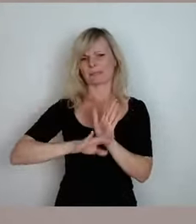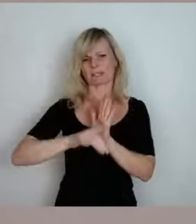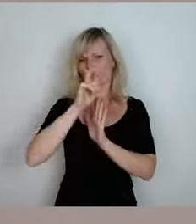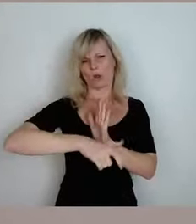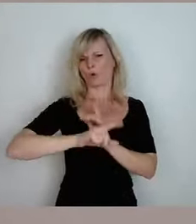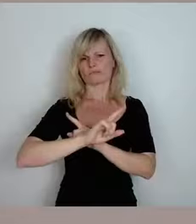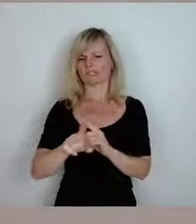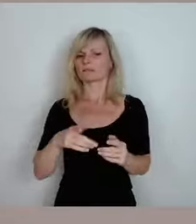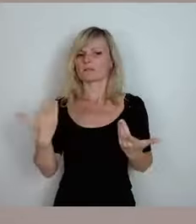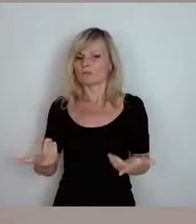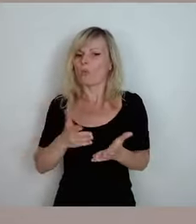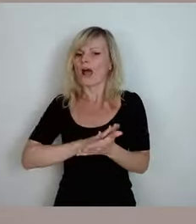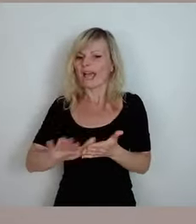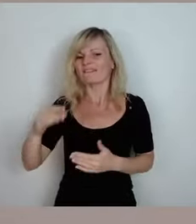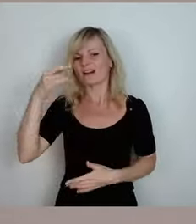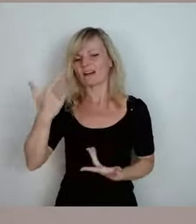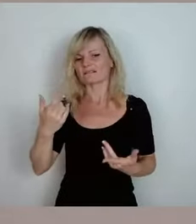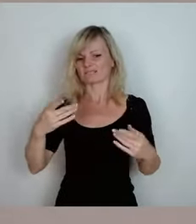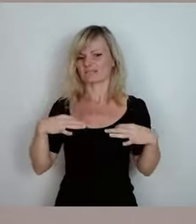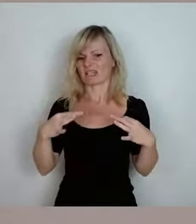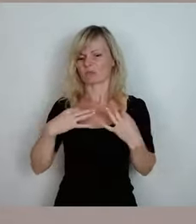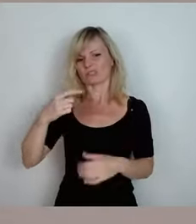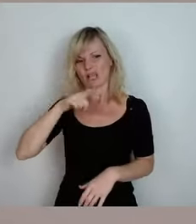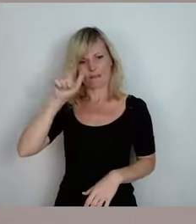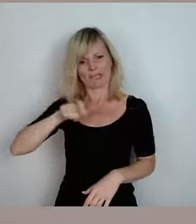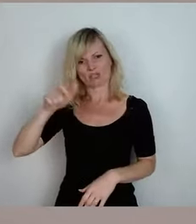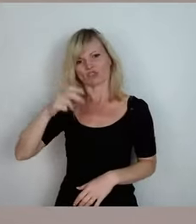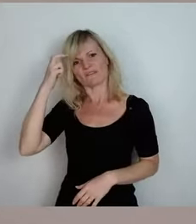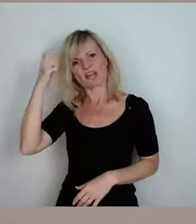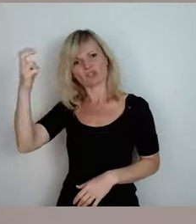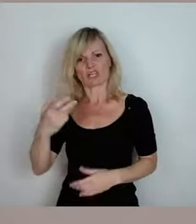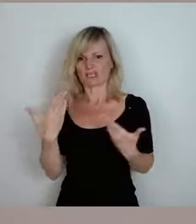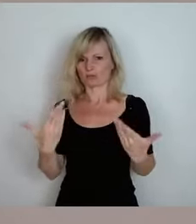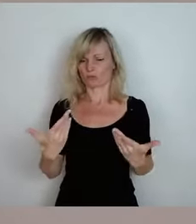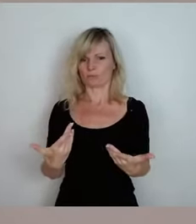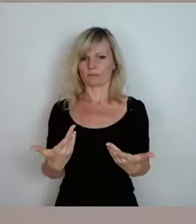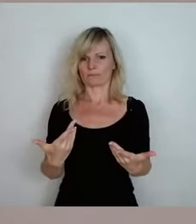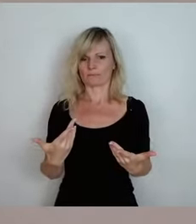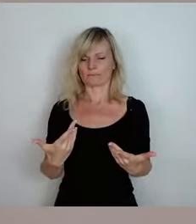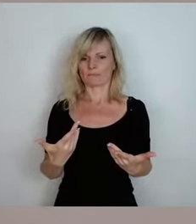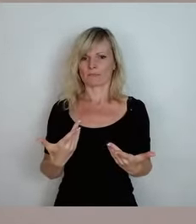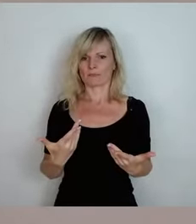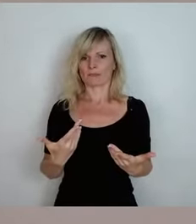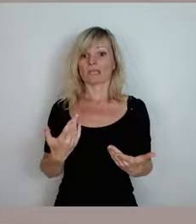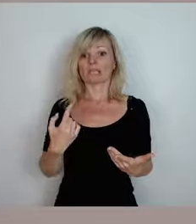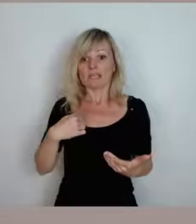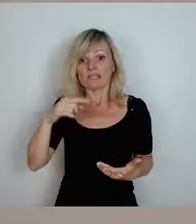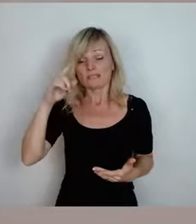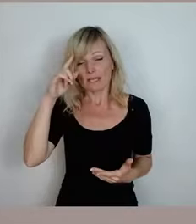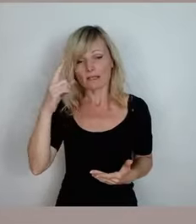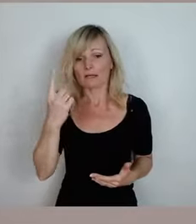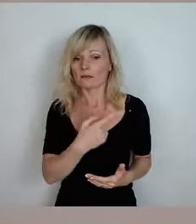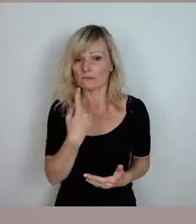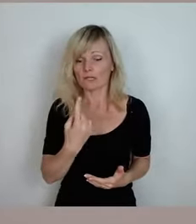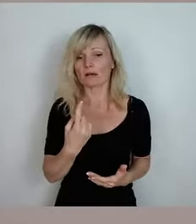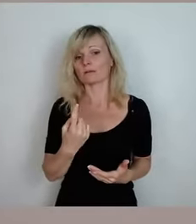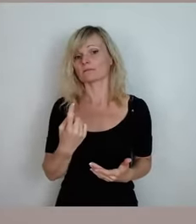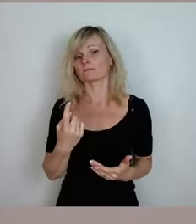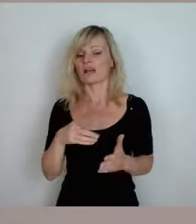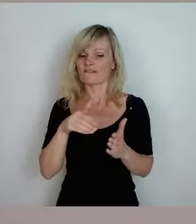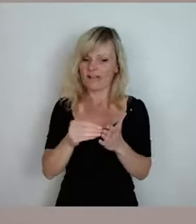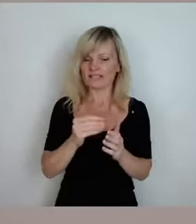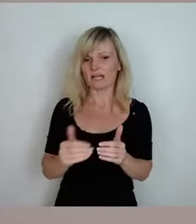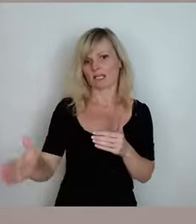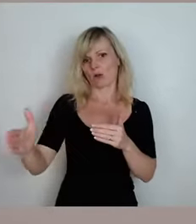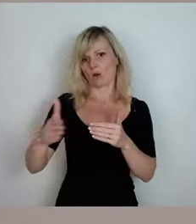der gesunde Menschenverstand und da verhindern wir, wie ich meine, einen weiteren Lockdown.